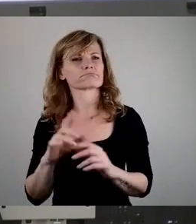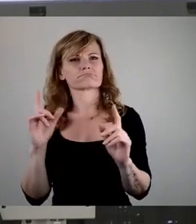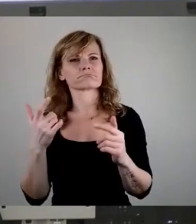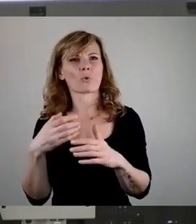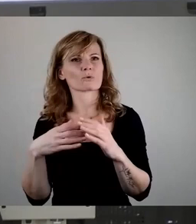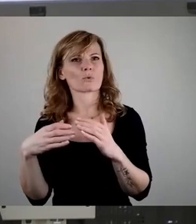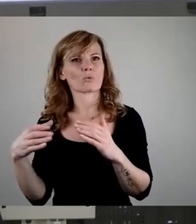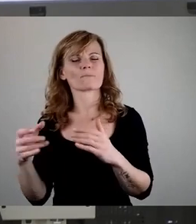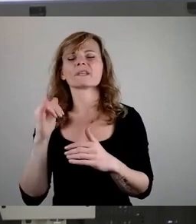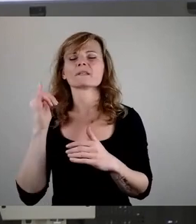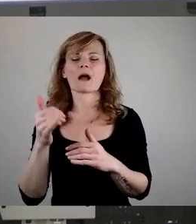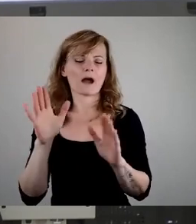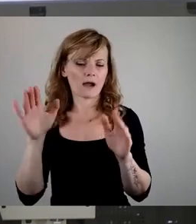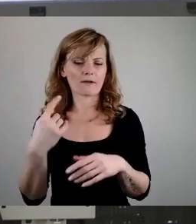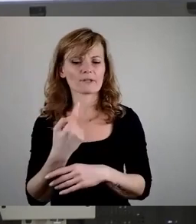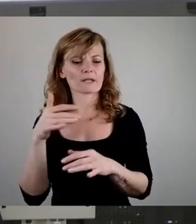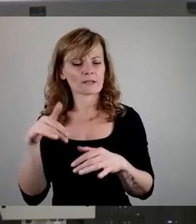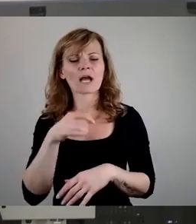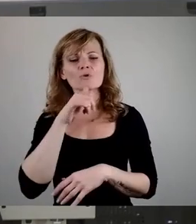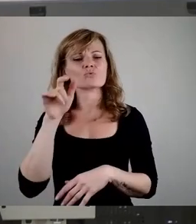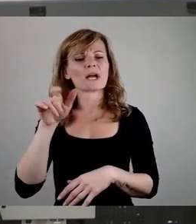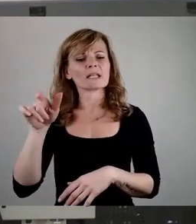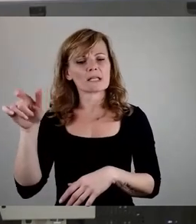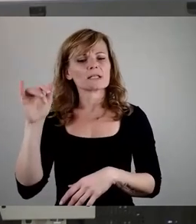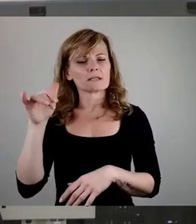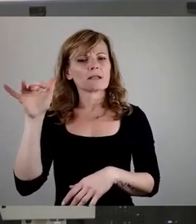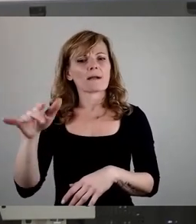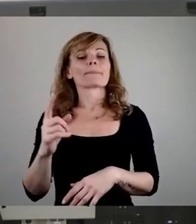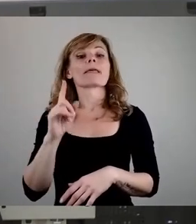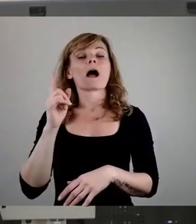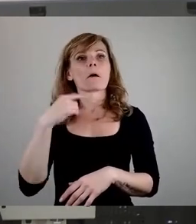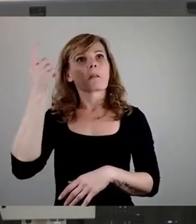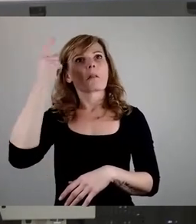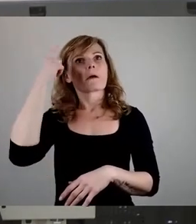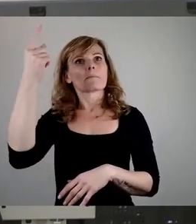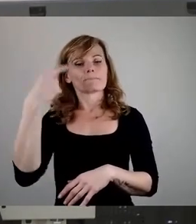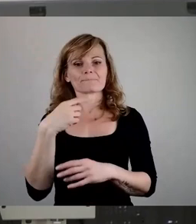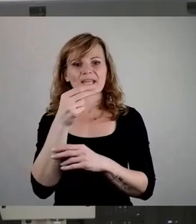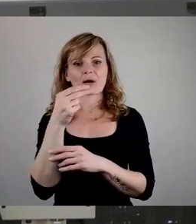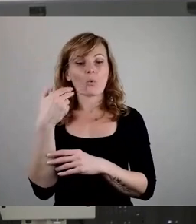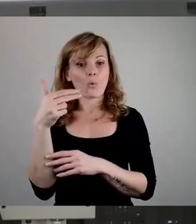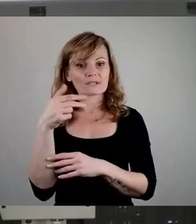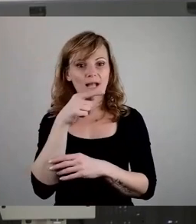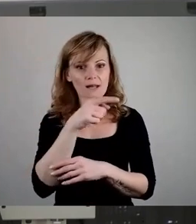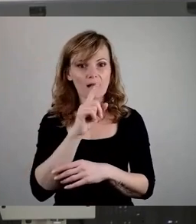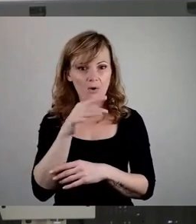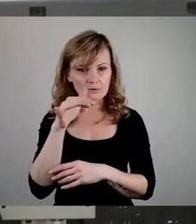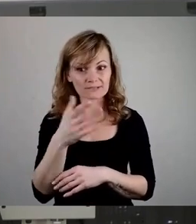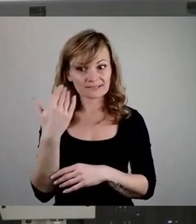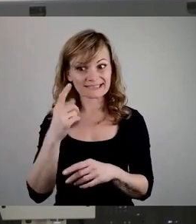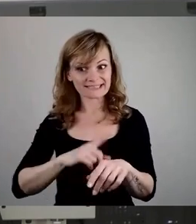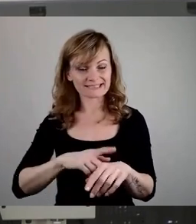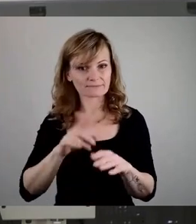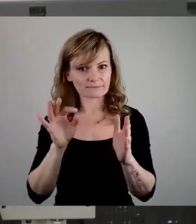Jugendlichen hier. Und gar niemand kam auf die Idee, dass wir auch ein Hotel haben, was mit Geflüchteten gerade zu diesem Zeitpunkt